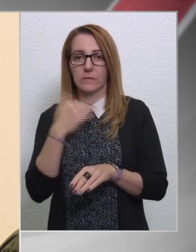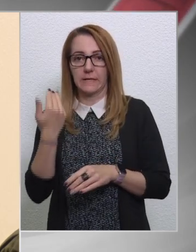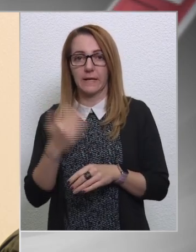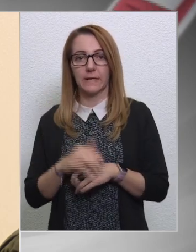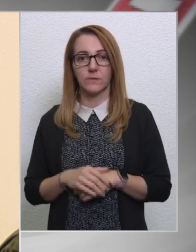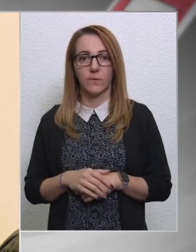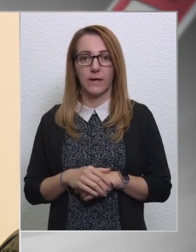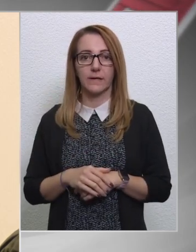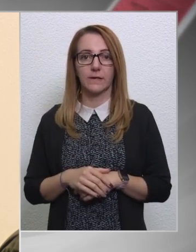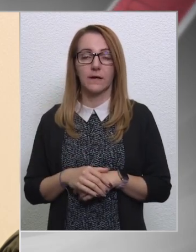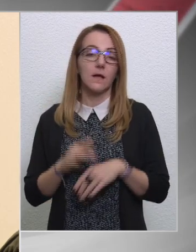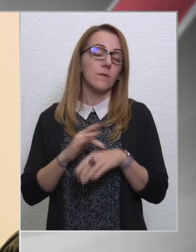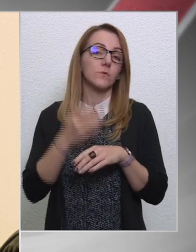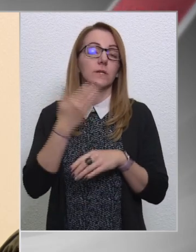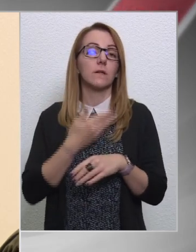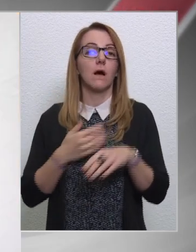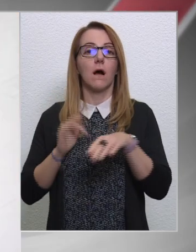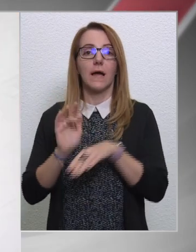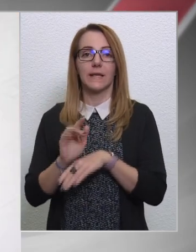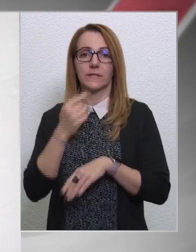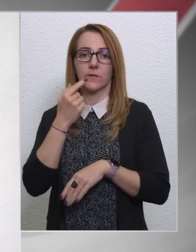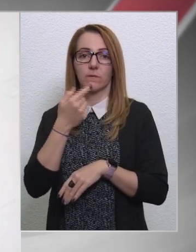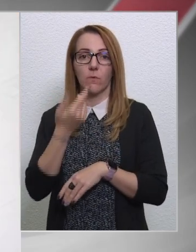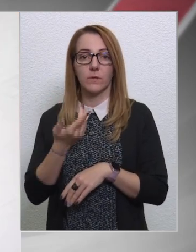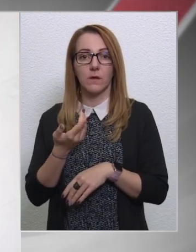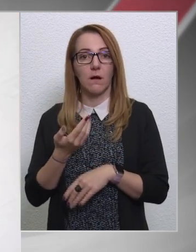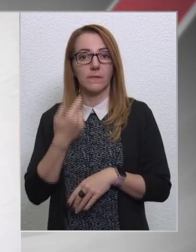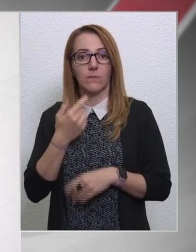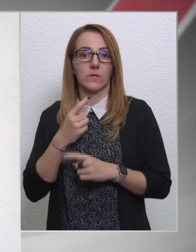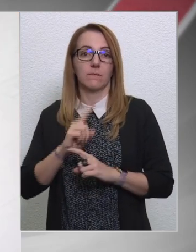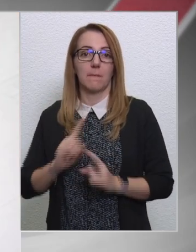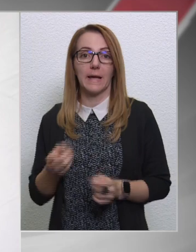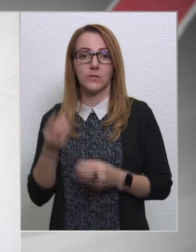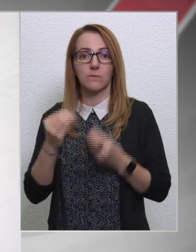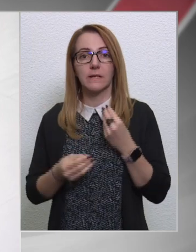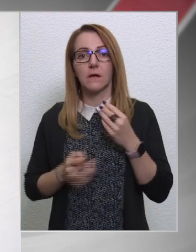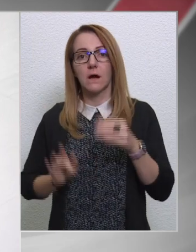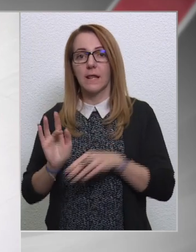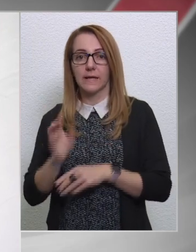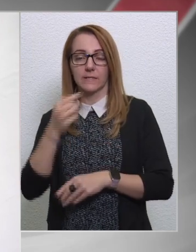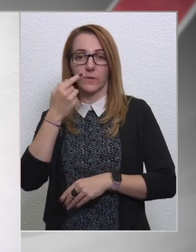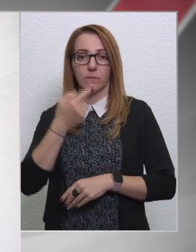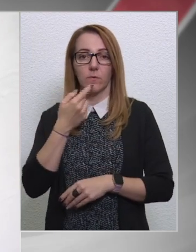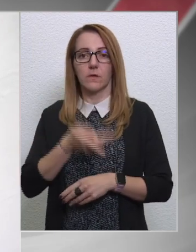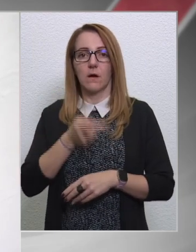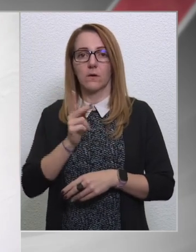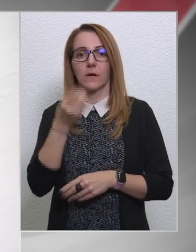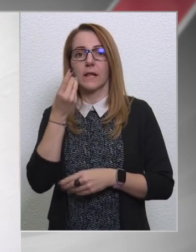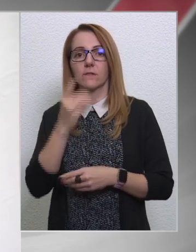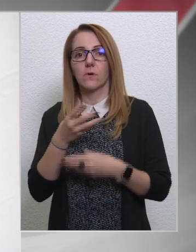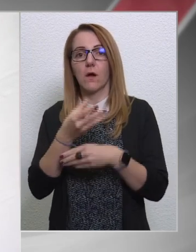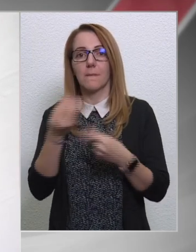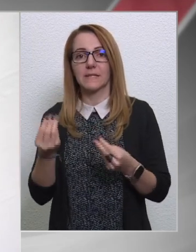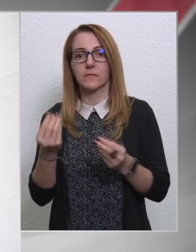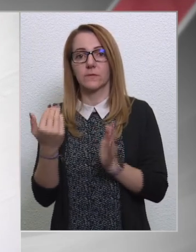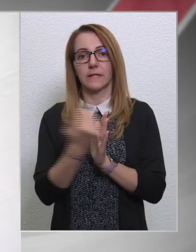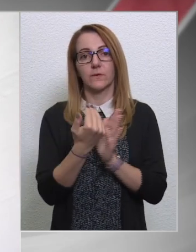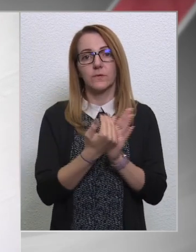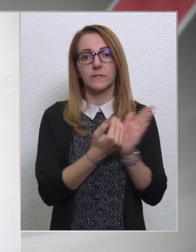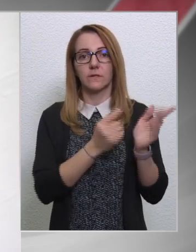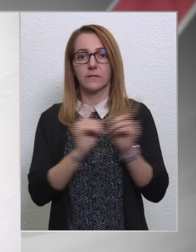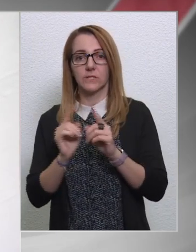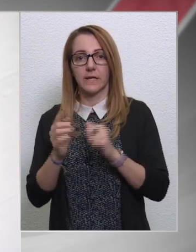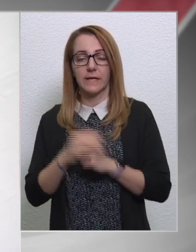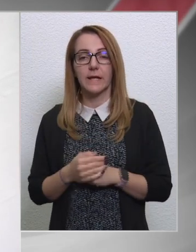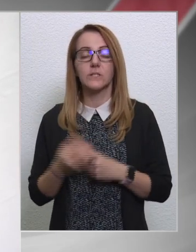elegendőek. Hát bocsánat, hogyha az ellenkezőjét mondja, nem mondhat más, mert hogyha az ellenkezőjét mondja, akkor meg kellett volna szüntetni a kondicionálitási